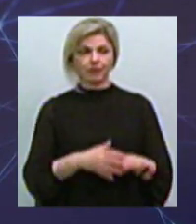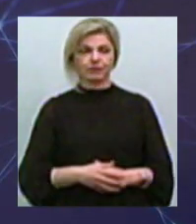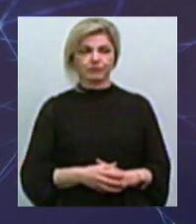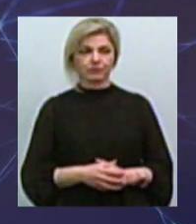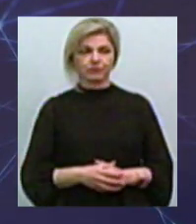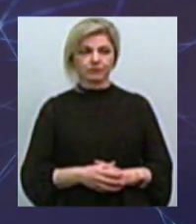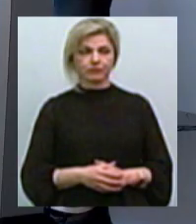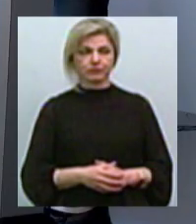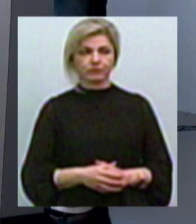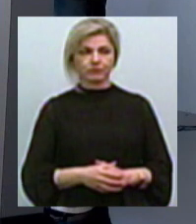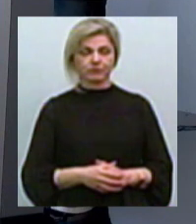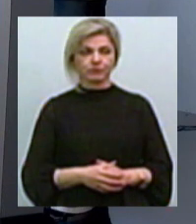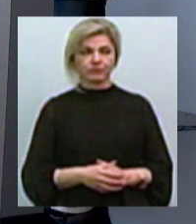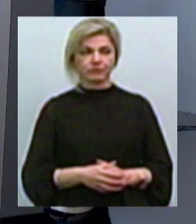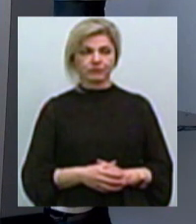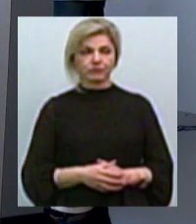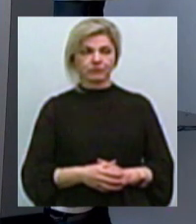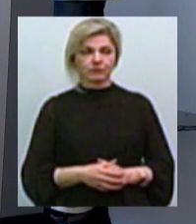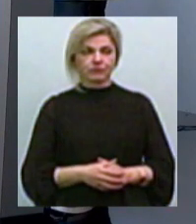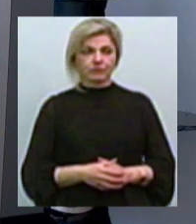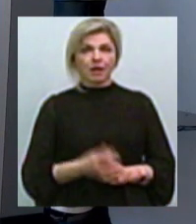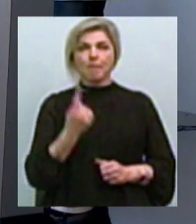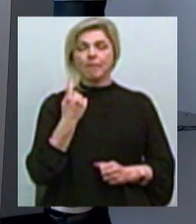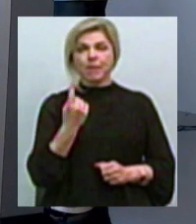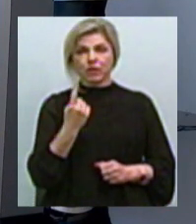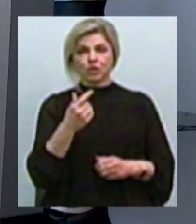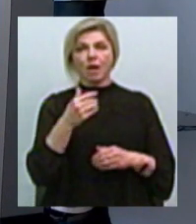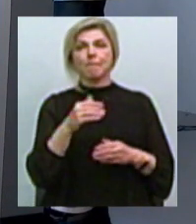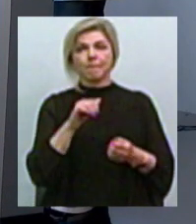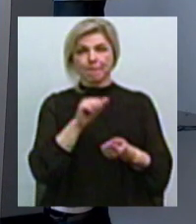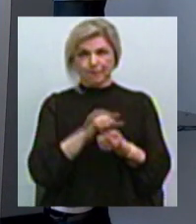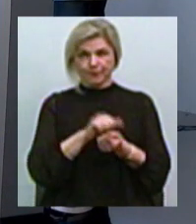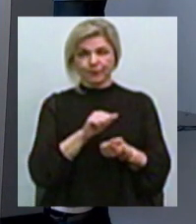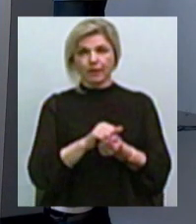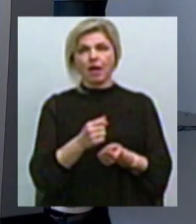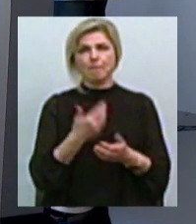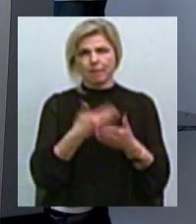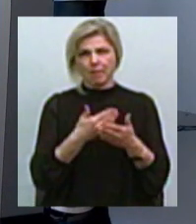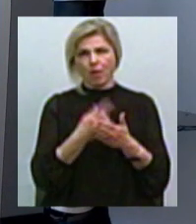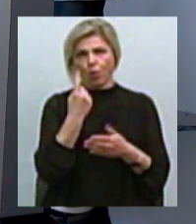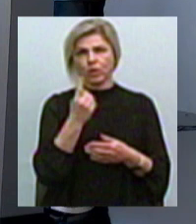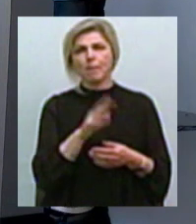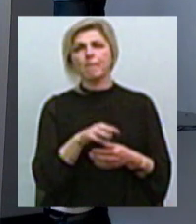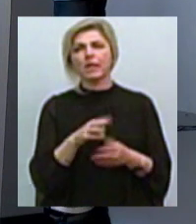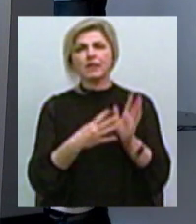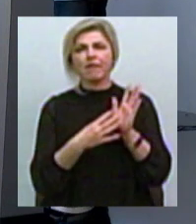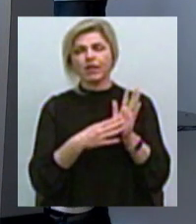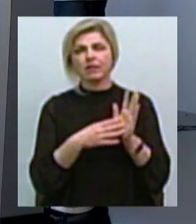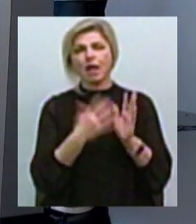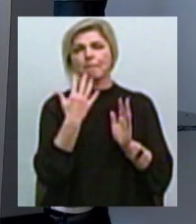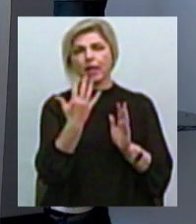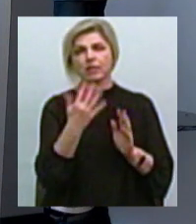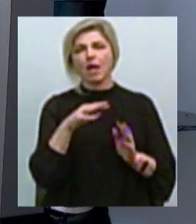партію, скажімо так, віддрукували близько 5 мільйонів купюр Це приблизно 5